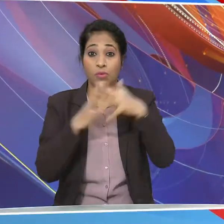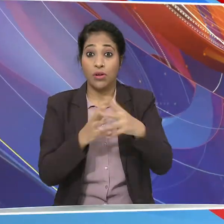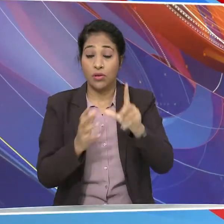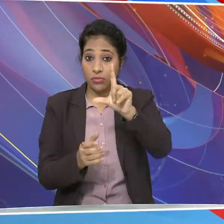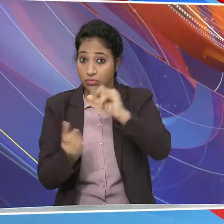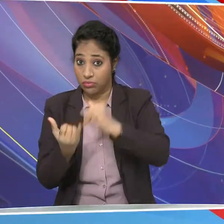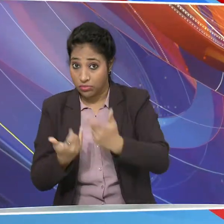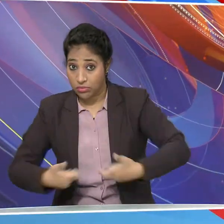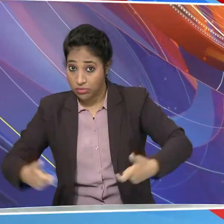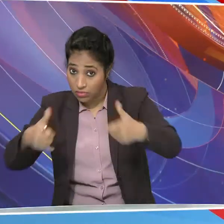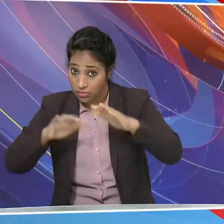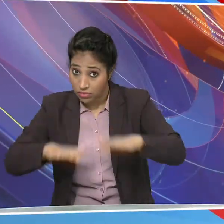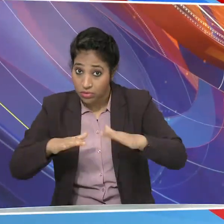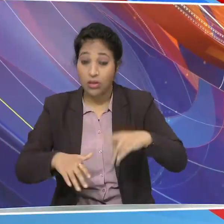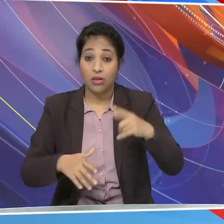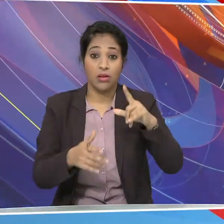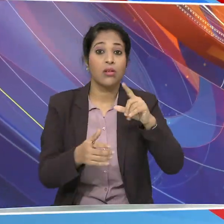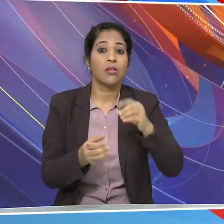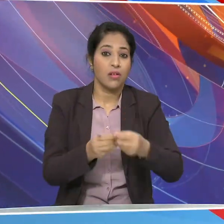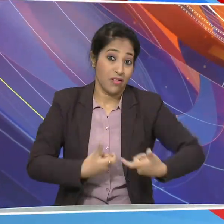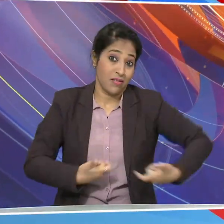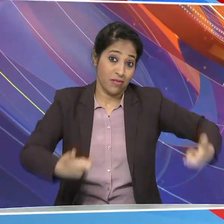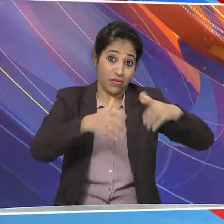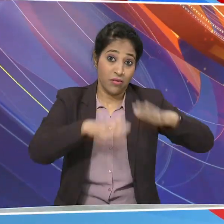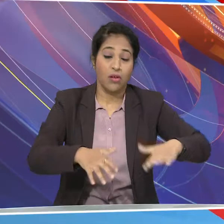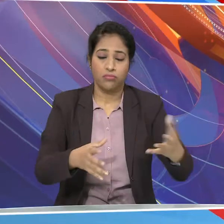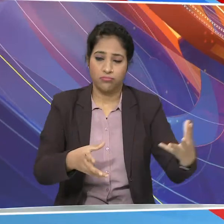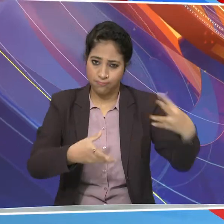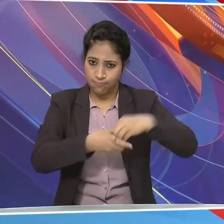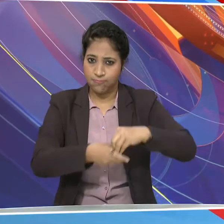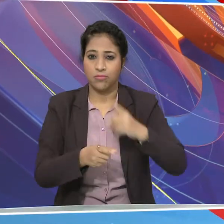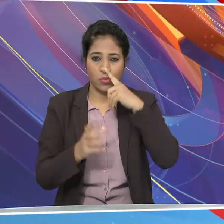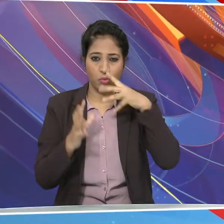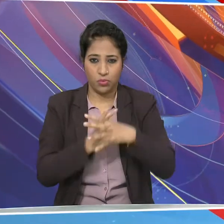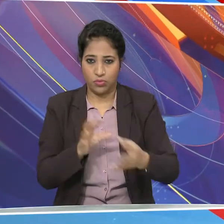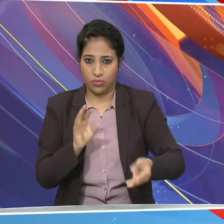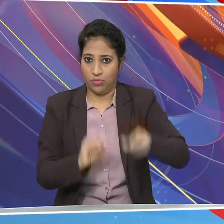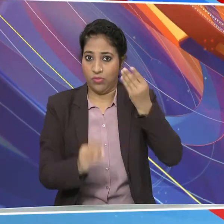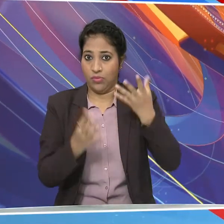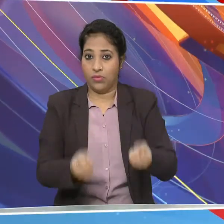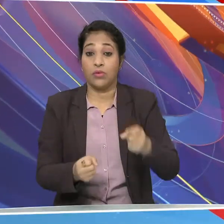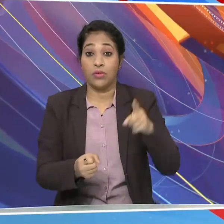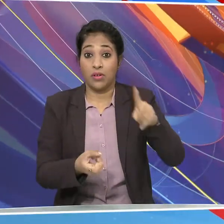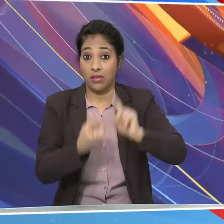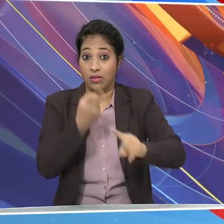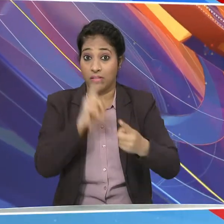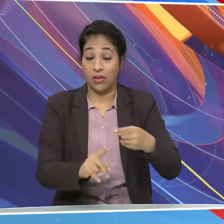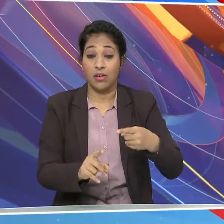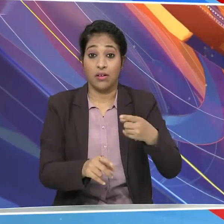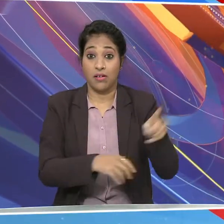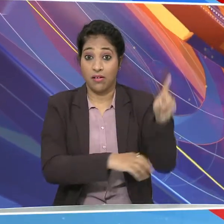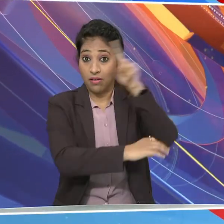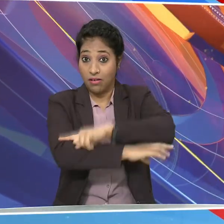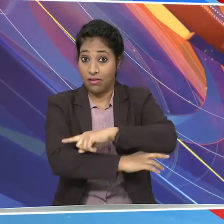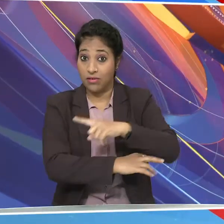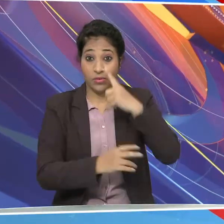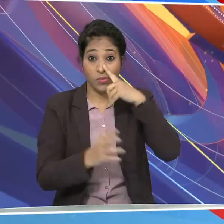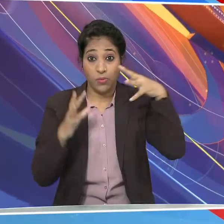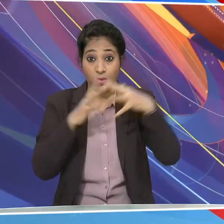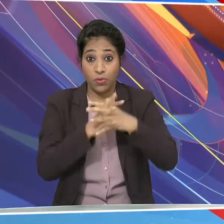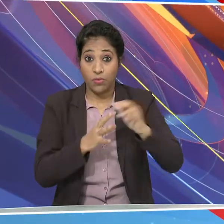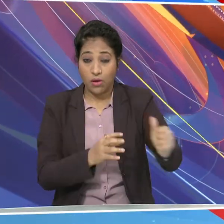सभाओं में महिलाओं की भागिदारी बढ़ाना है उन्होंने सदस्यों से इस एतिहास एक दिन पर महिलाओं के लिए